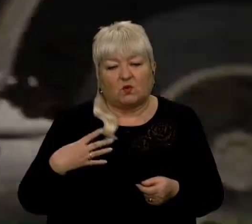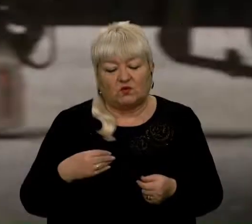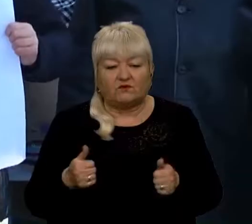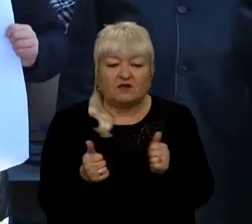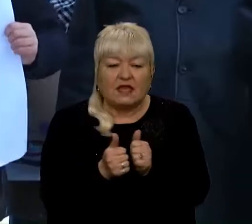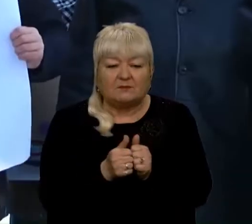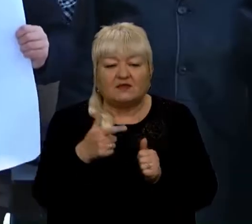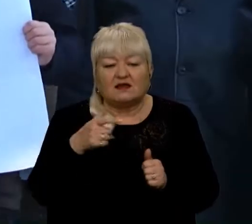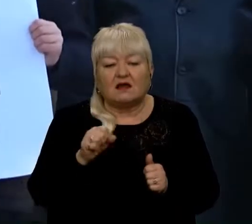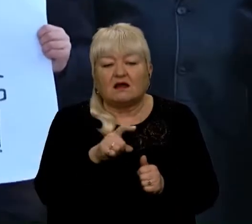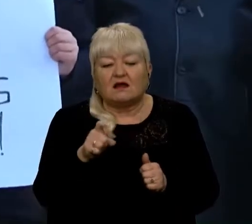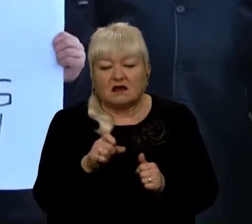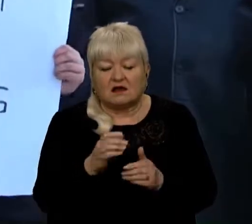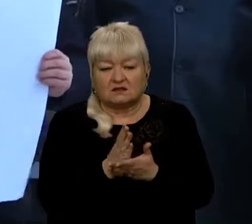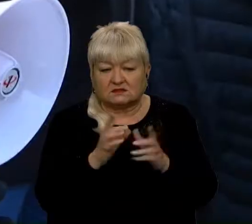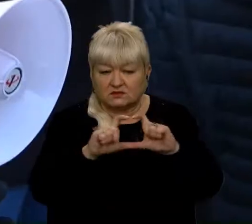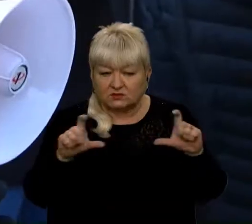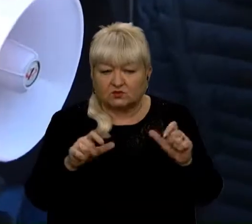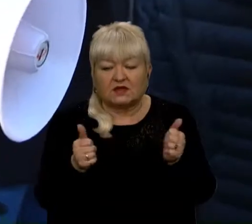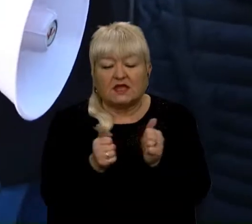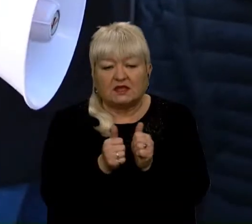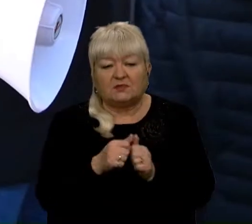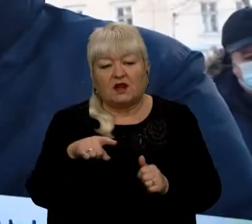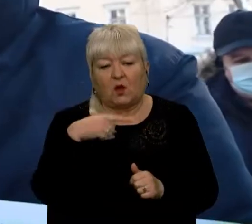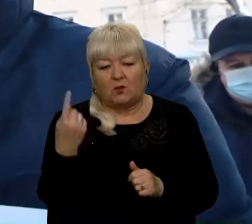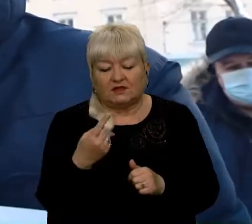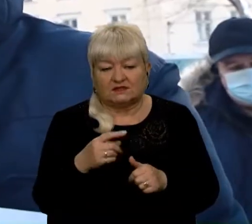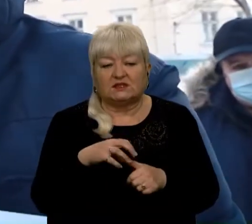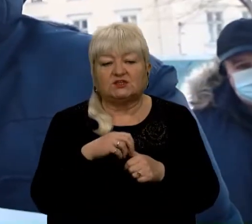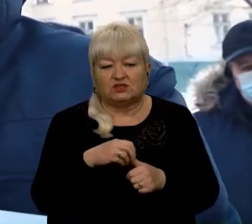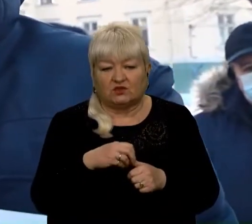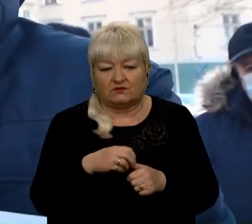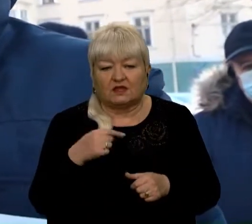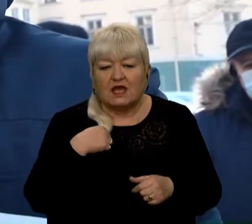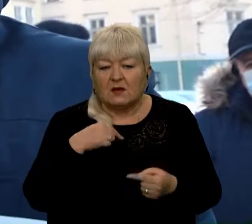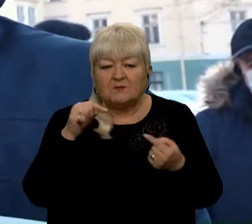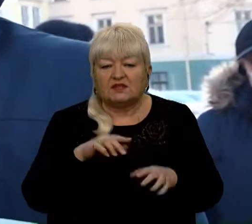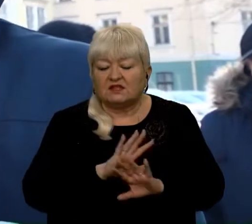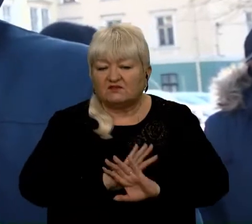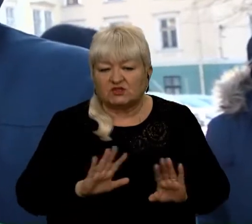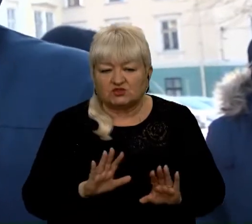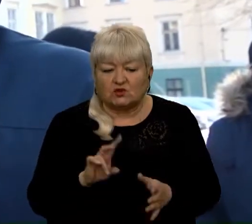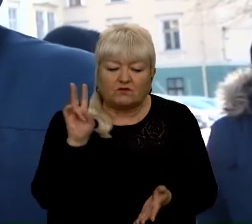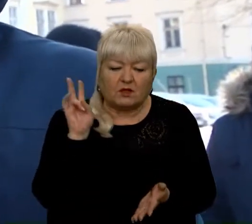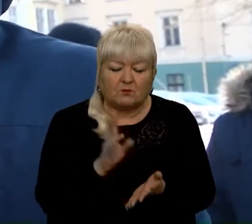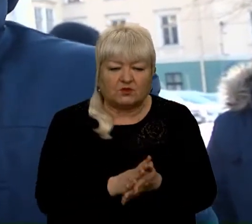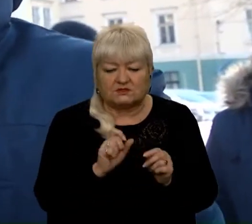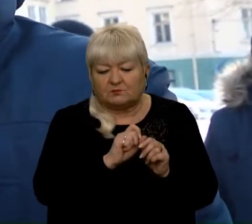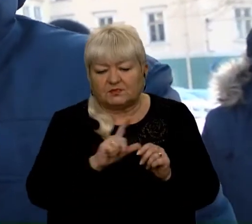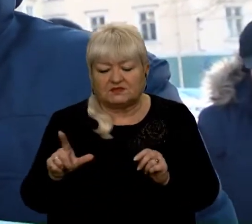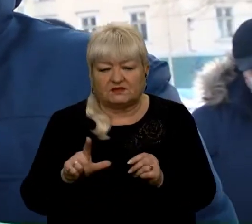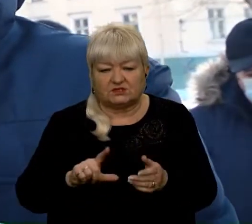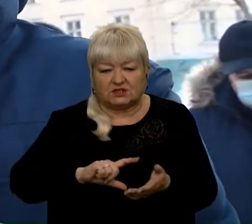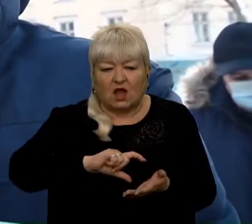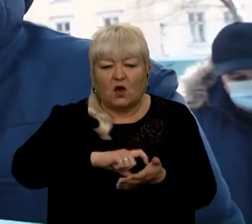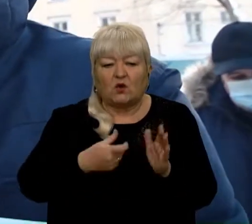стін, газовиків, і під вікнами кабінетів обласних чиновників. Вона не влаштовує постійне підвищення комунальних тарифів.